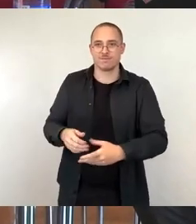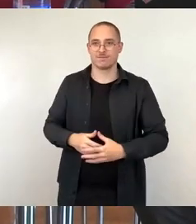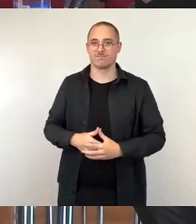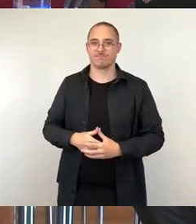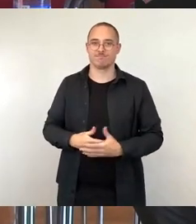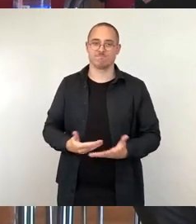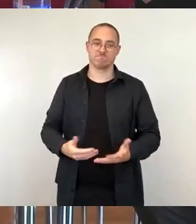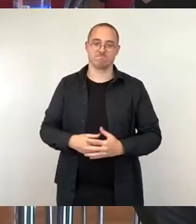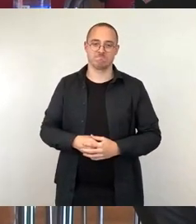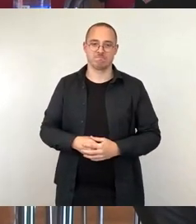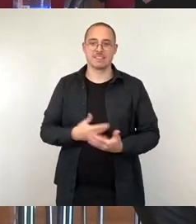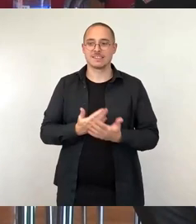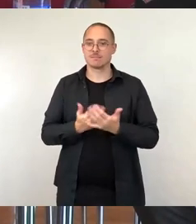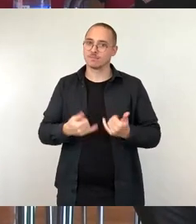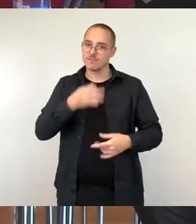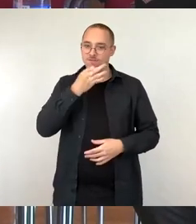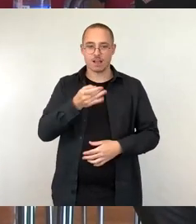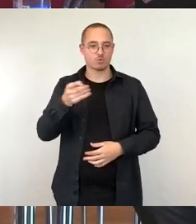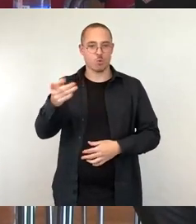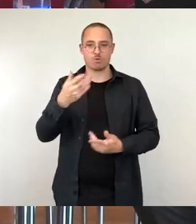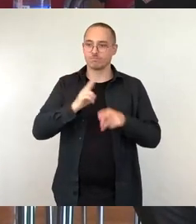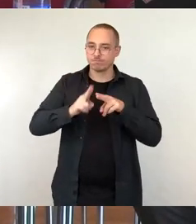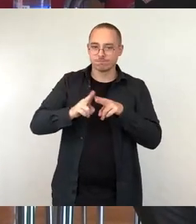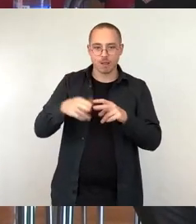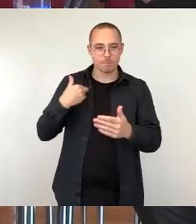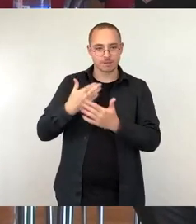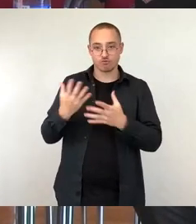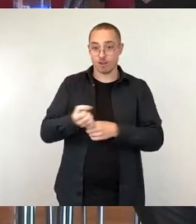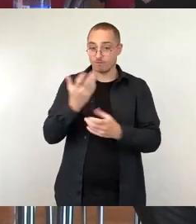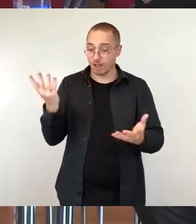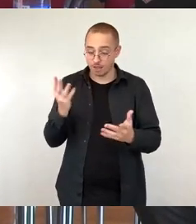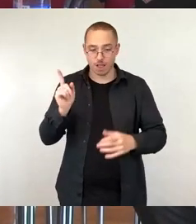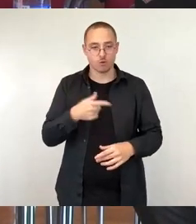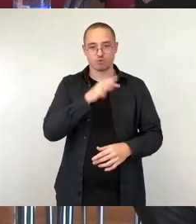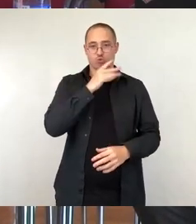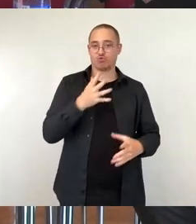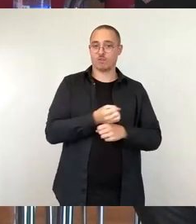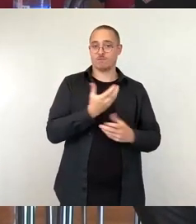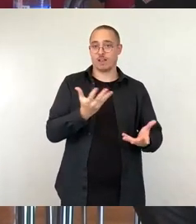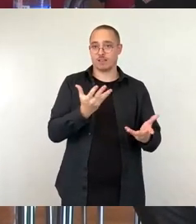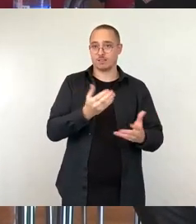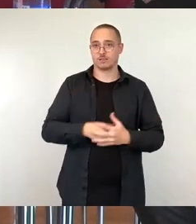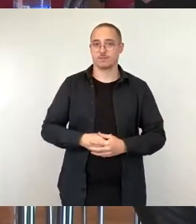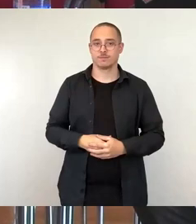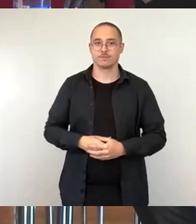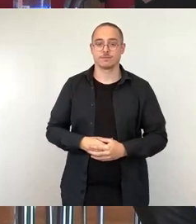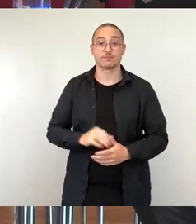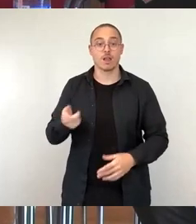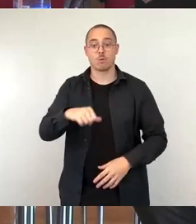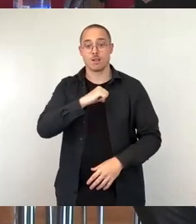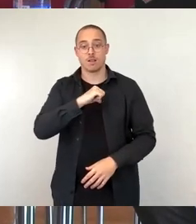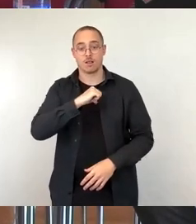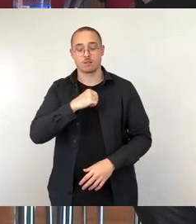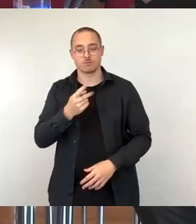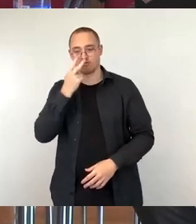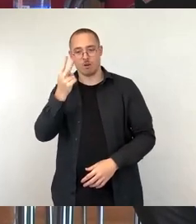in der Sanierung haben. Und uns würde natürlich auch interessieren, im Hinblick auf das, was uns jetzt demnächst bevorsteht